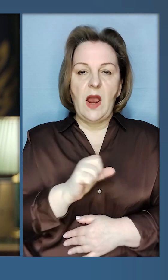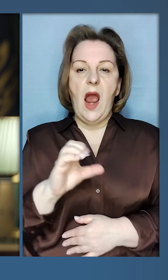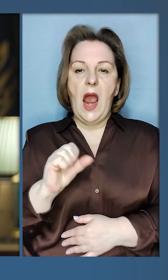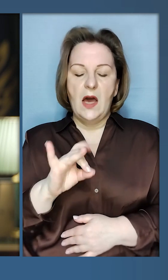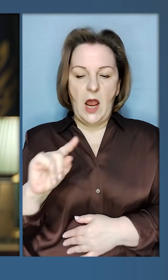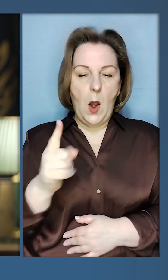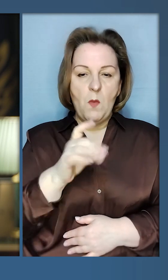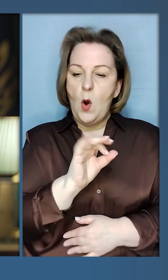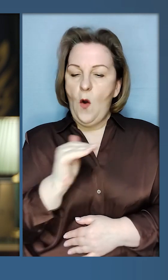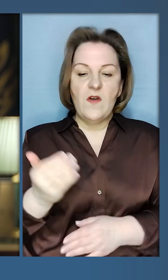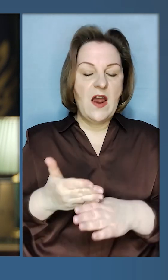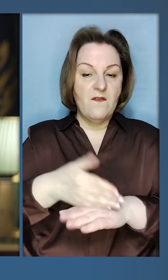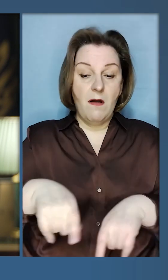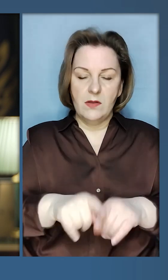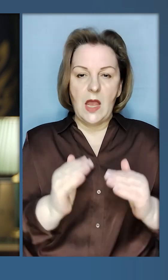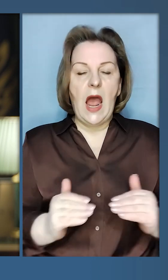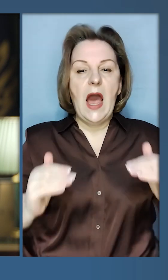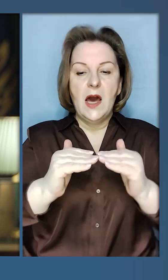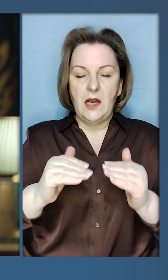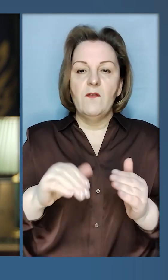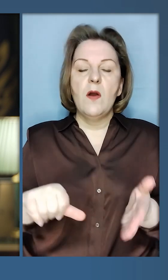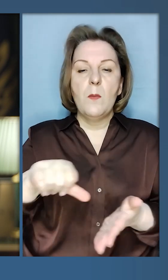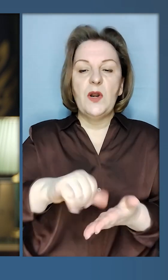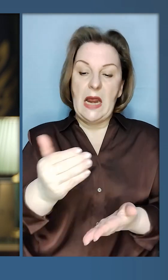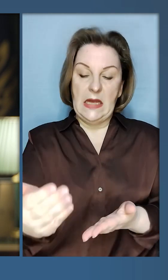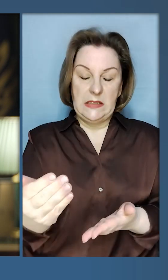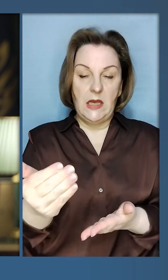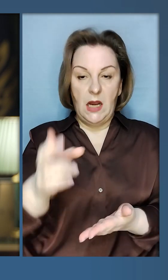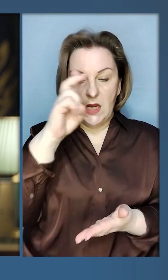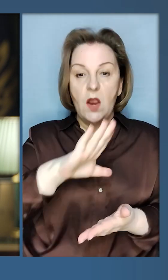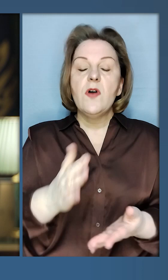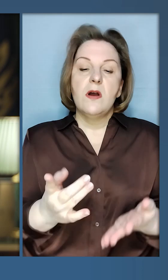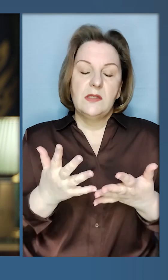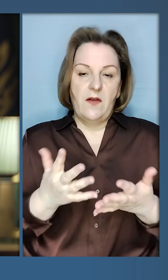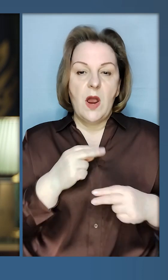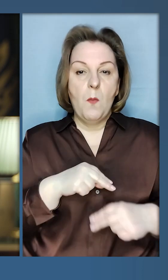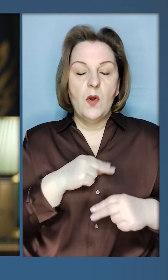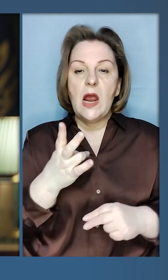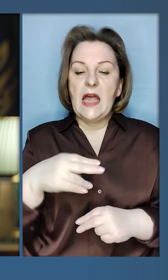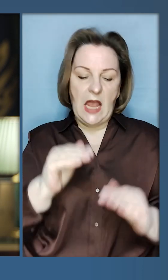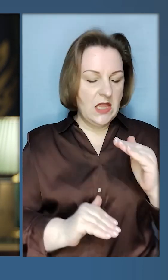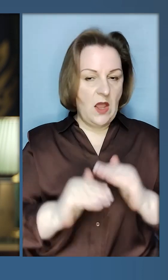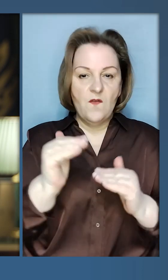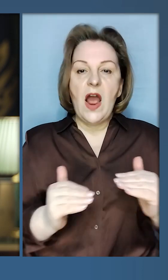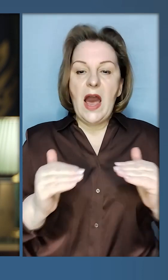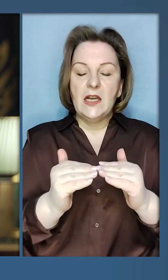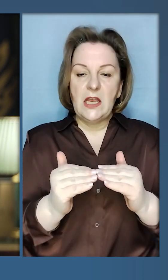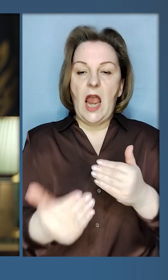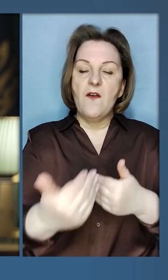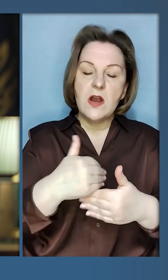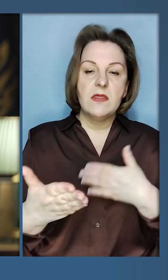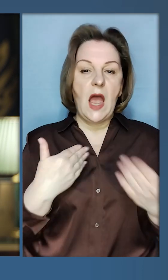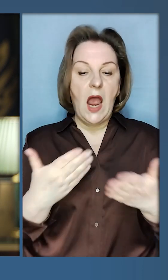Аравії. Перший офіційний візит такого рівня представника цієї держави. Звісно, працюємо над вищим рівнем